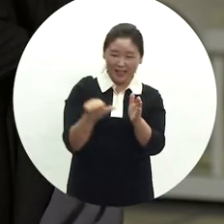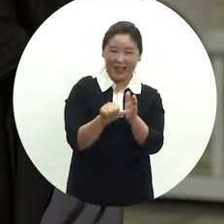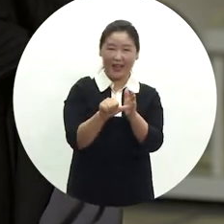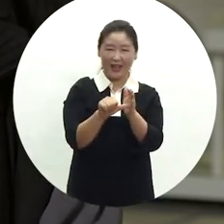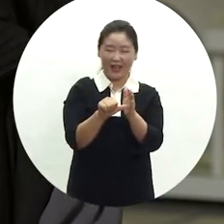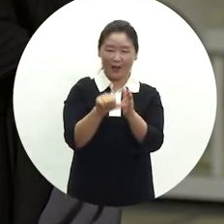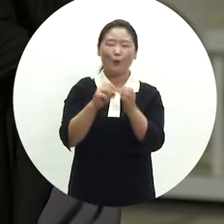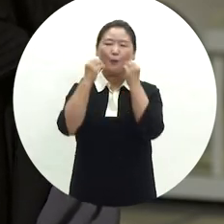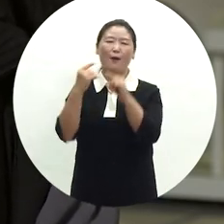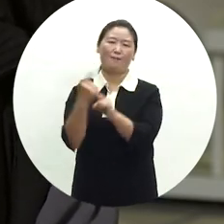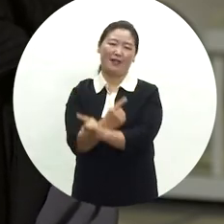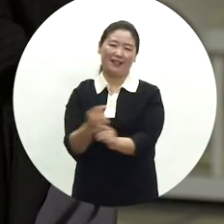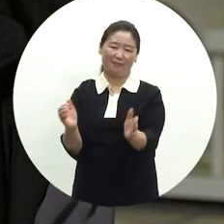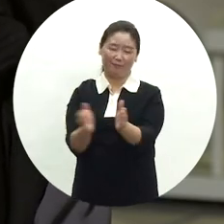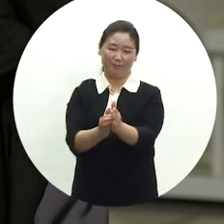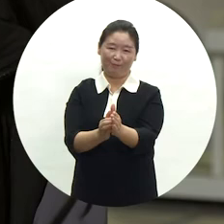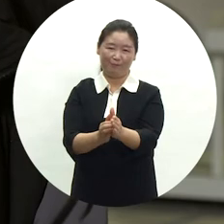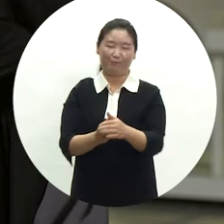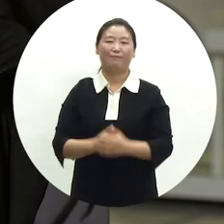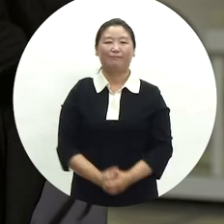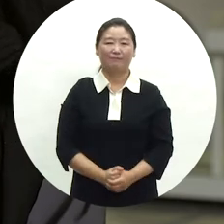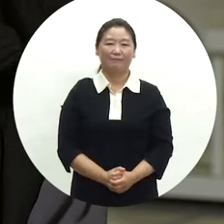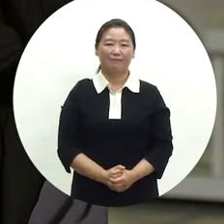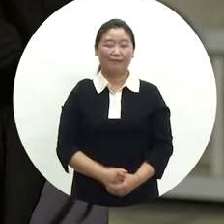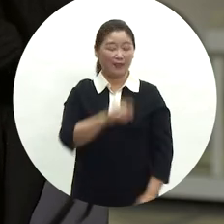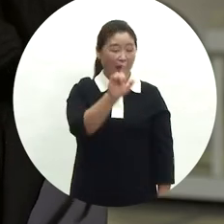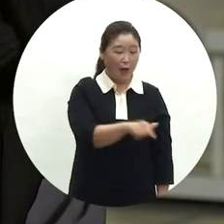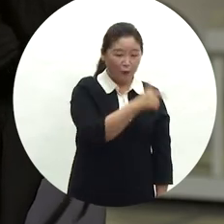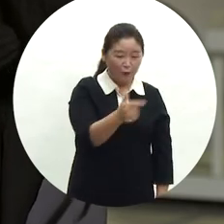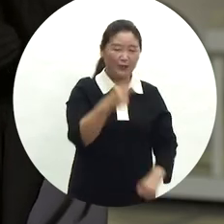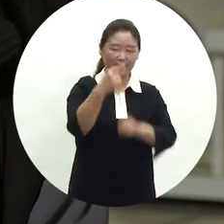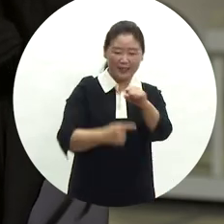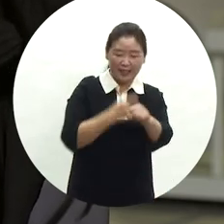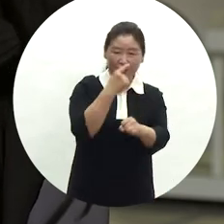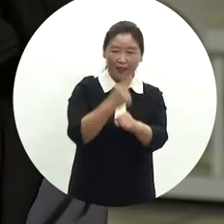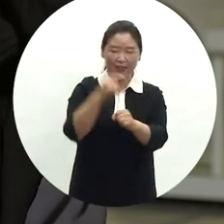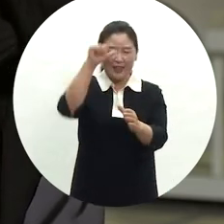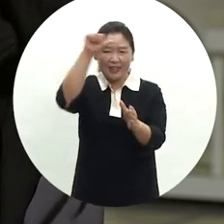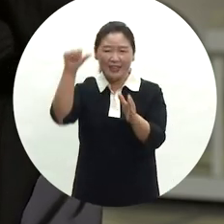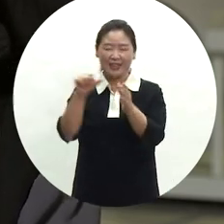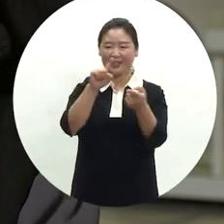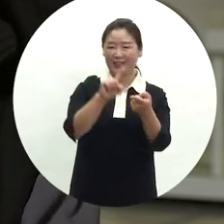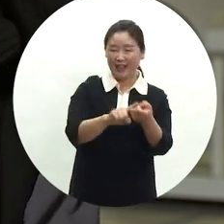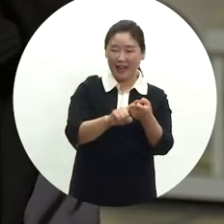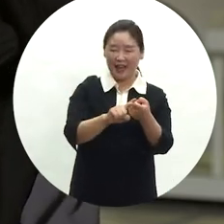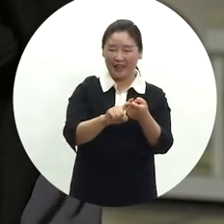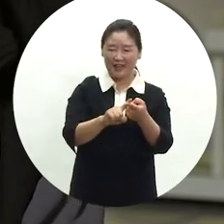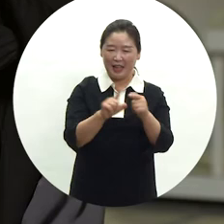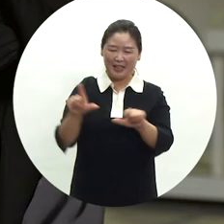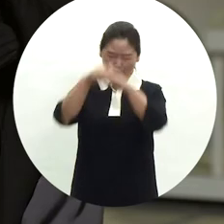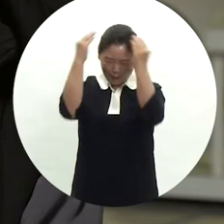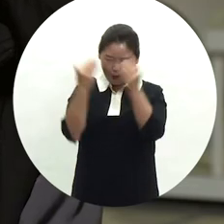새롭게 개편한 것입니다. 이것은 하루, 1년, 일생으로 이어지는 우리 삶